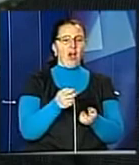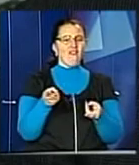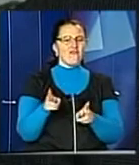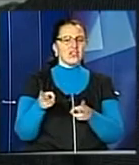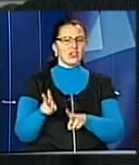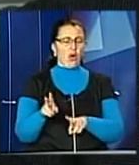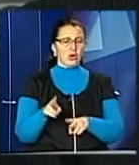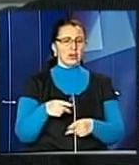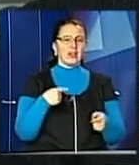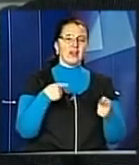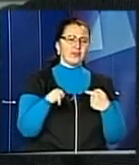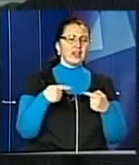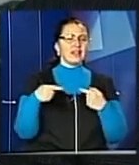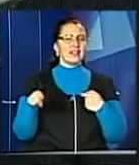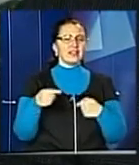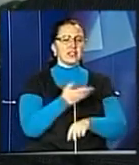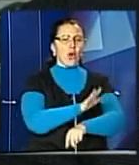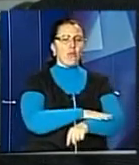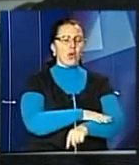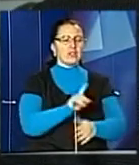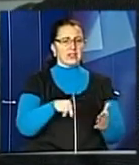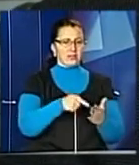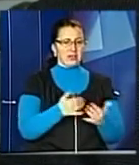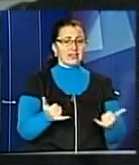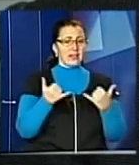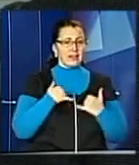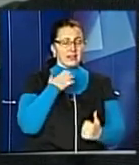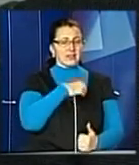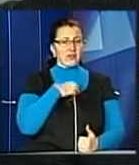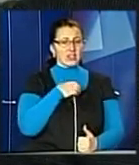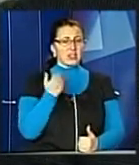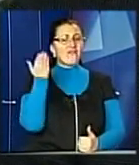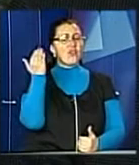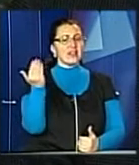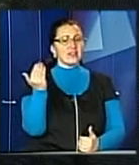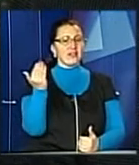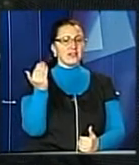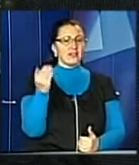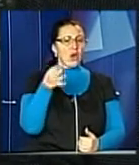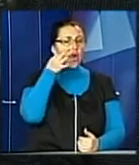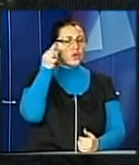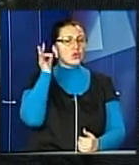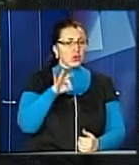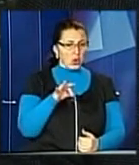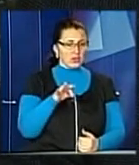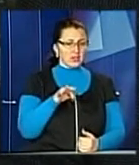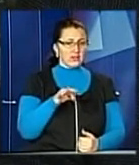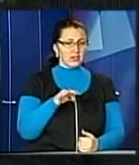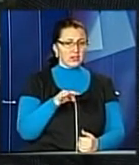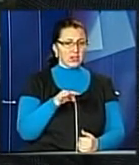інших польських міст. Зокрема, для нас важливий їхній досвід з точки зору